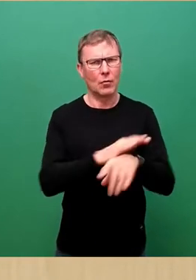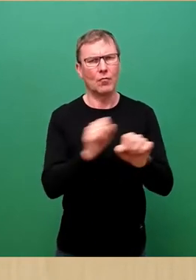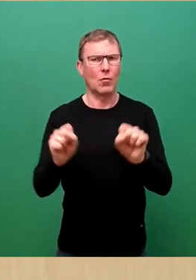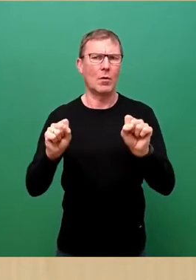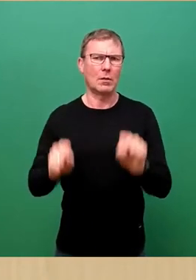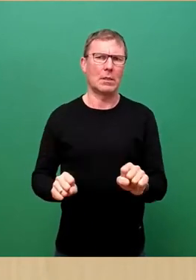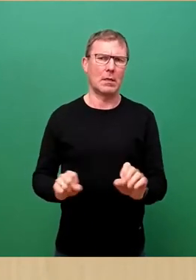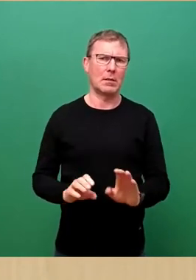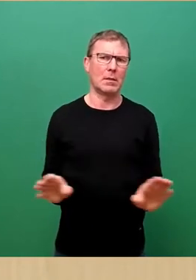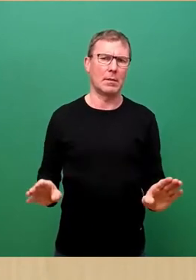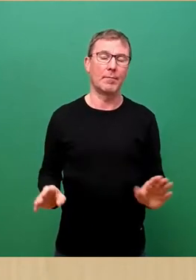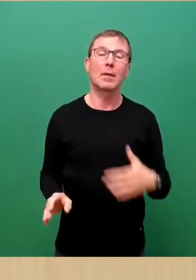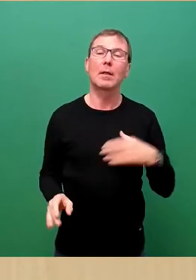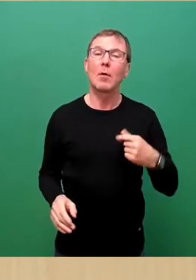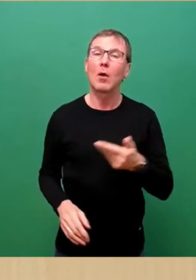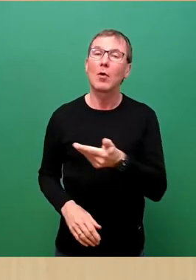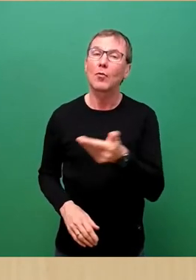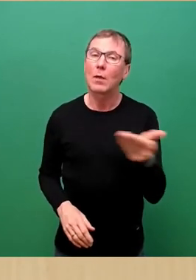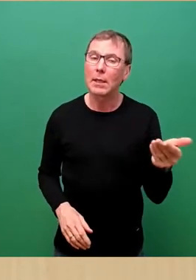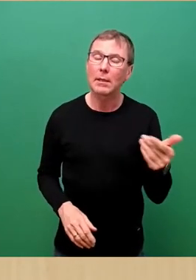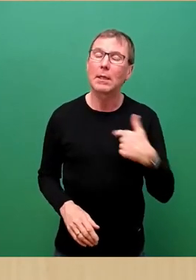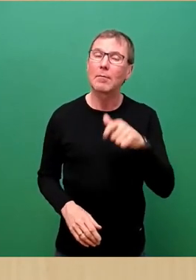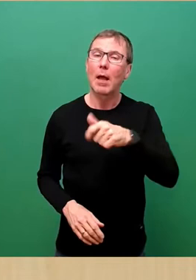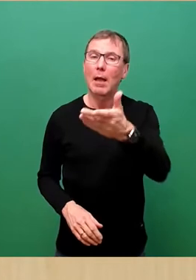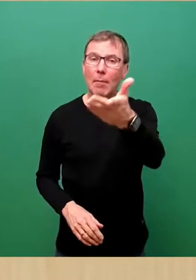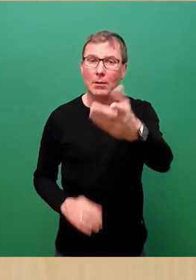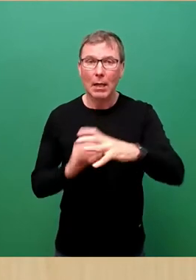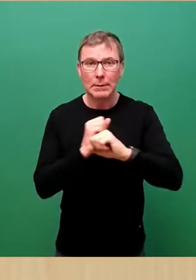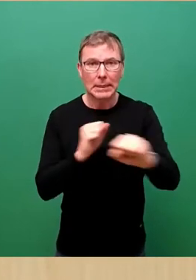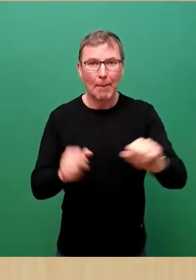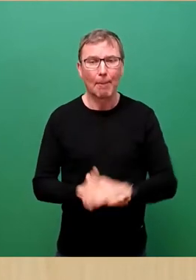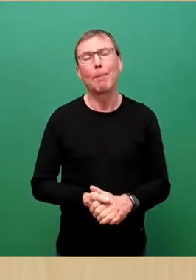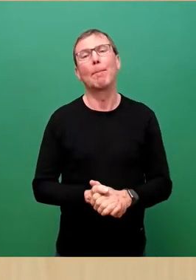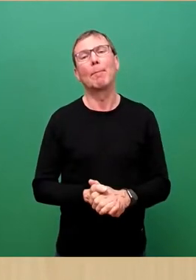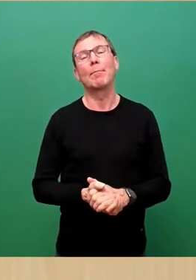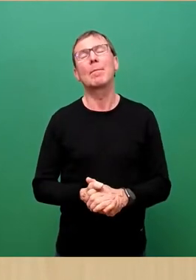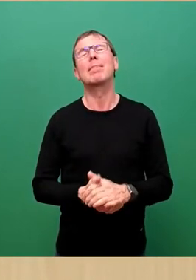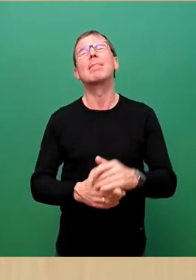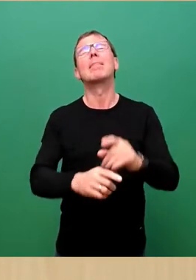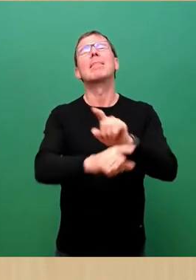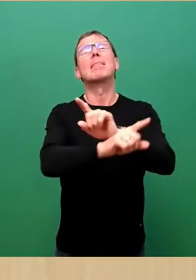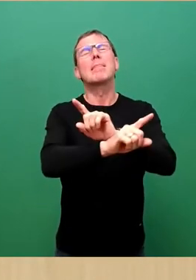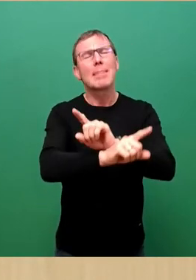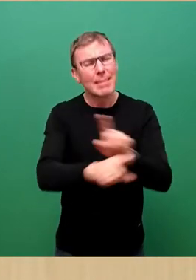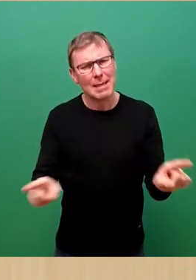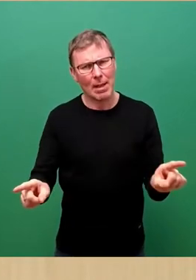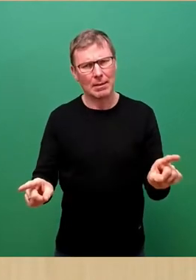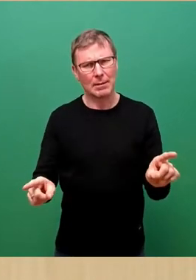Liebe Kolleginnen und Kollegen, liebe Menschen am Stream. Niemand flüchtet freiwillig.